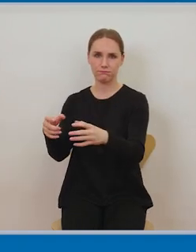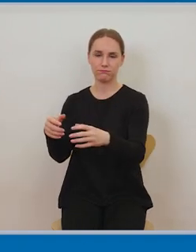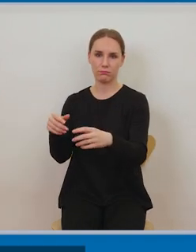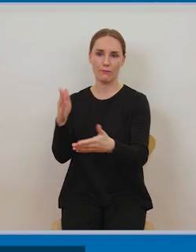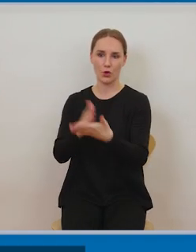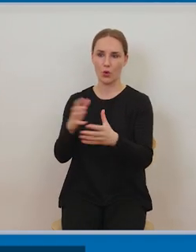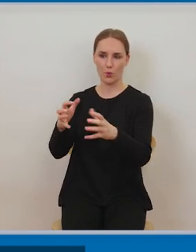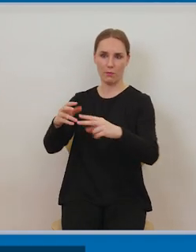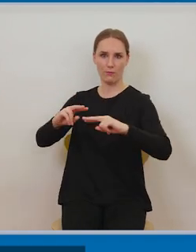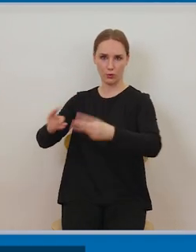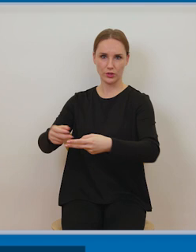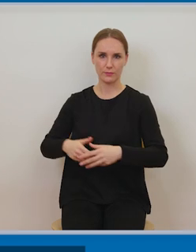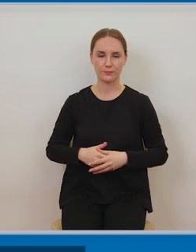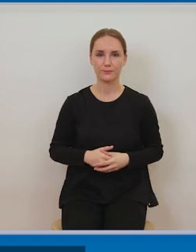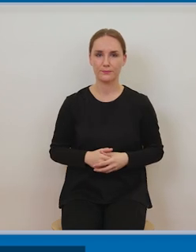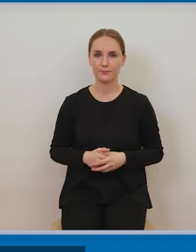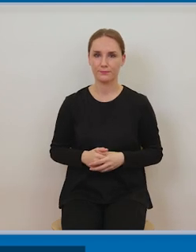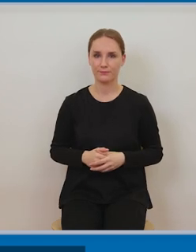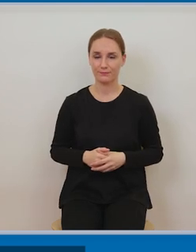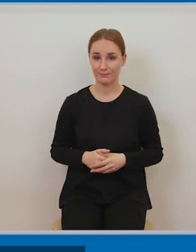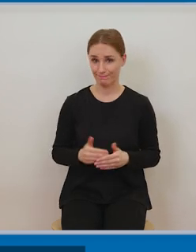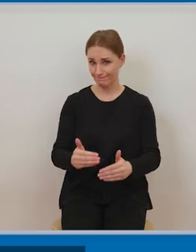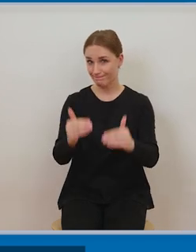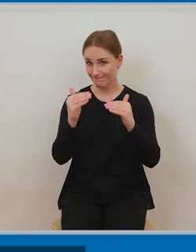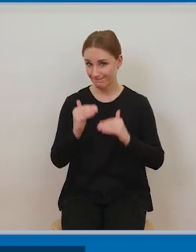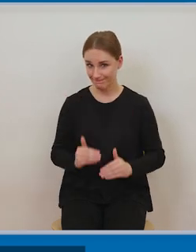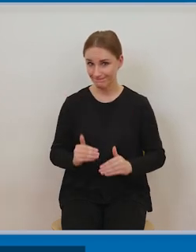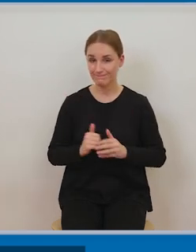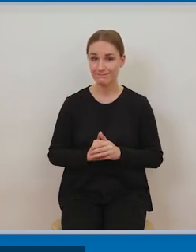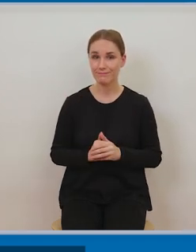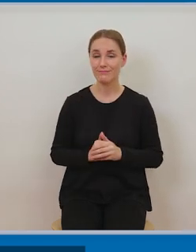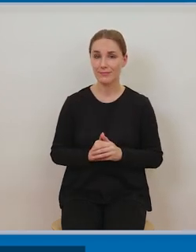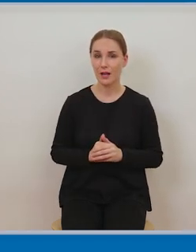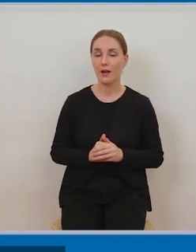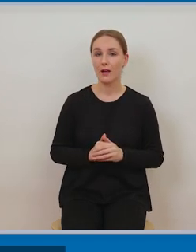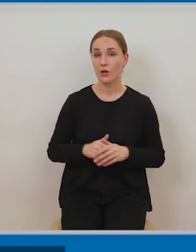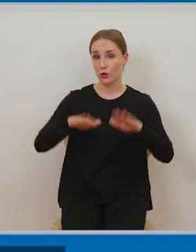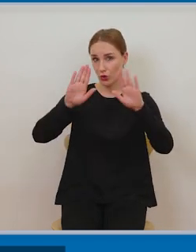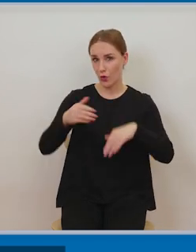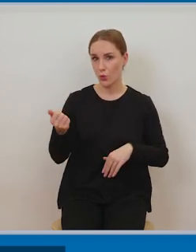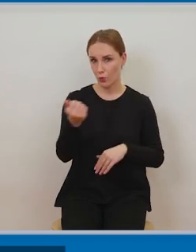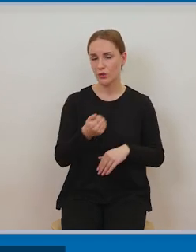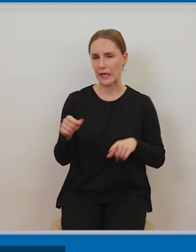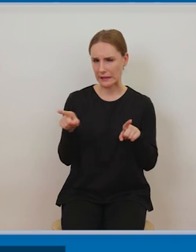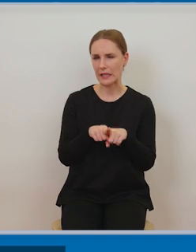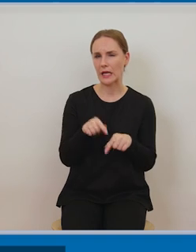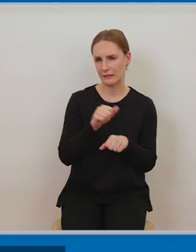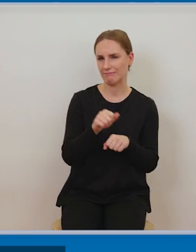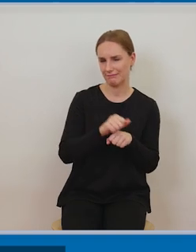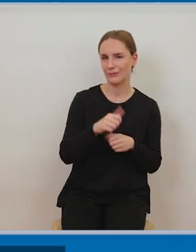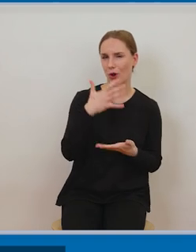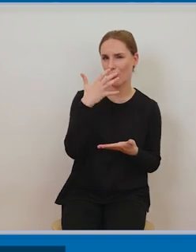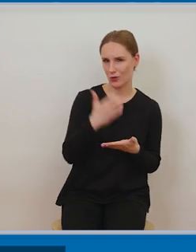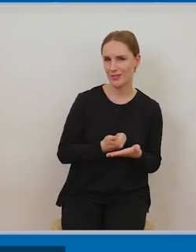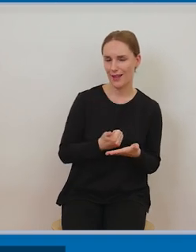to jest formuła otwarta zarówno dla pracowników naukowych dla nauczycieli akademickich ale także dla studentów przygotowujących